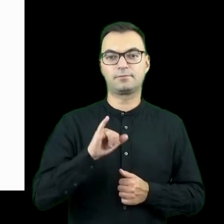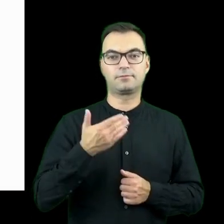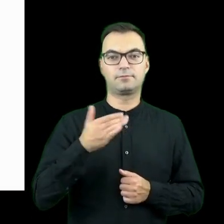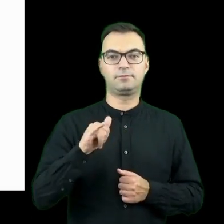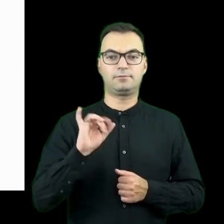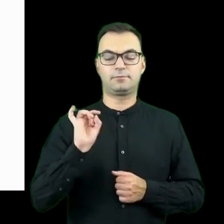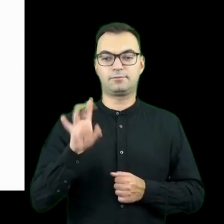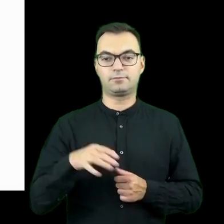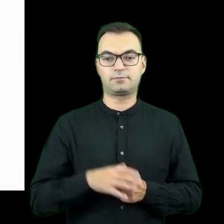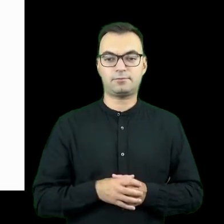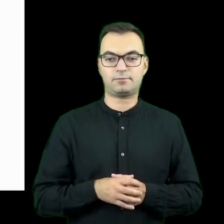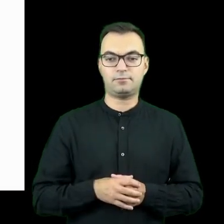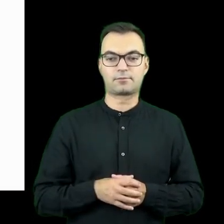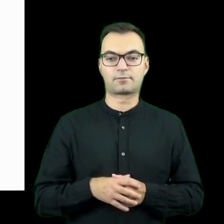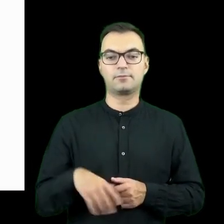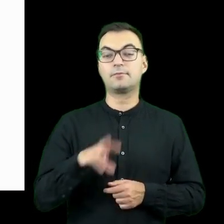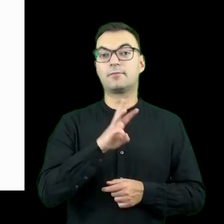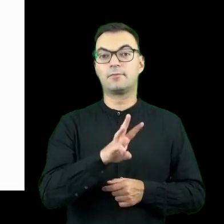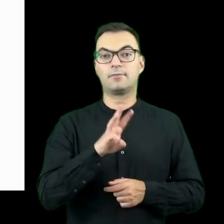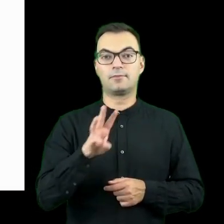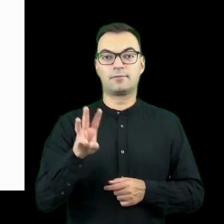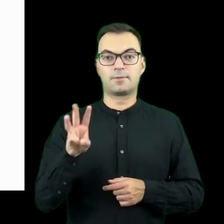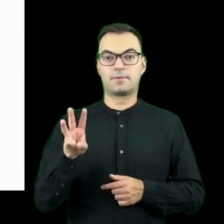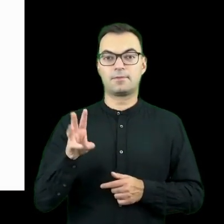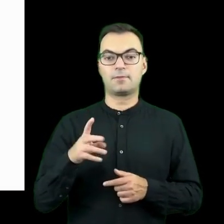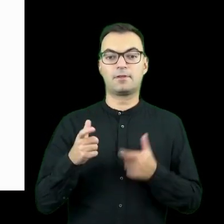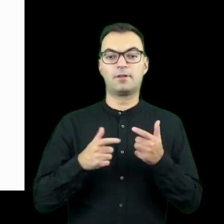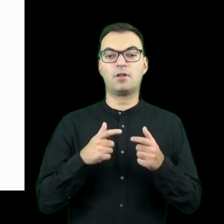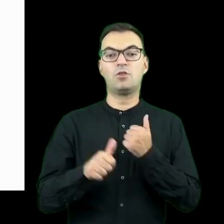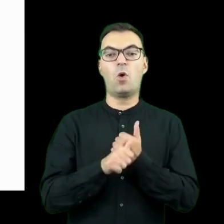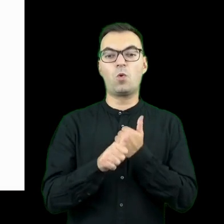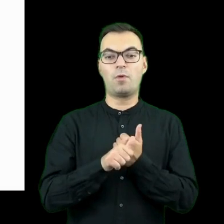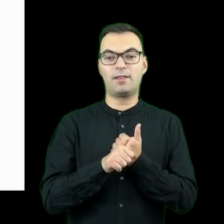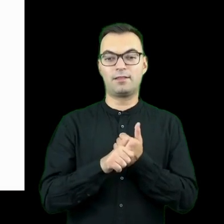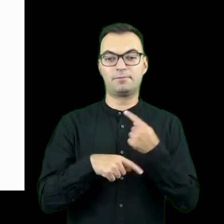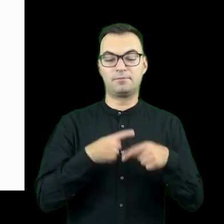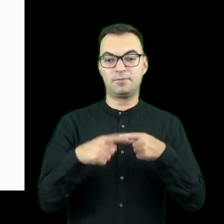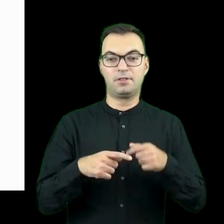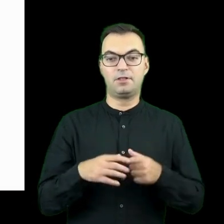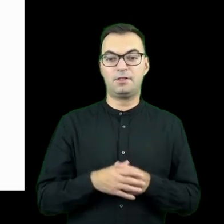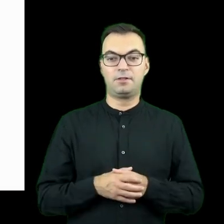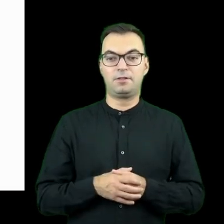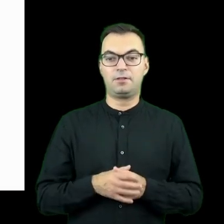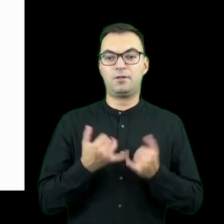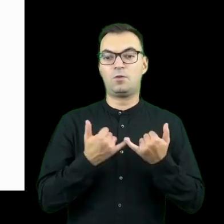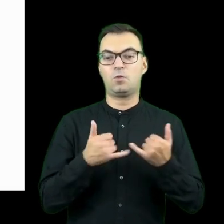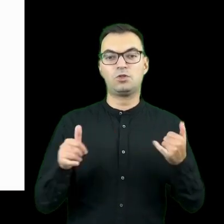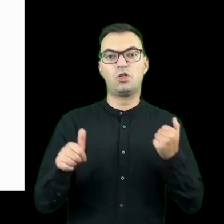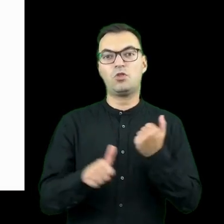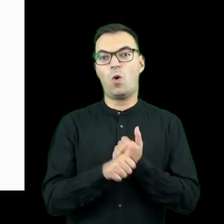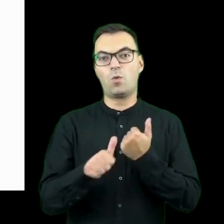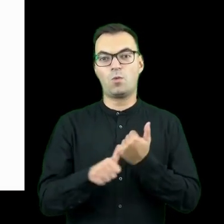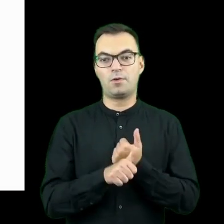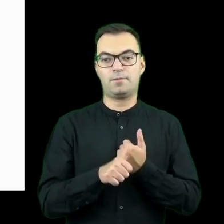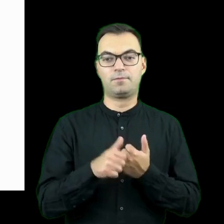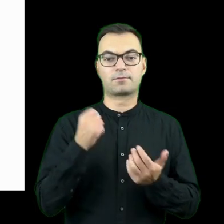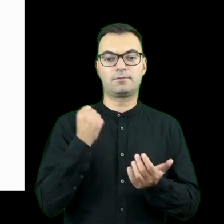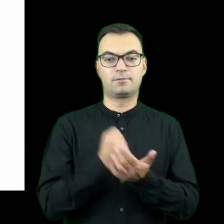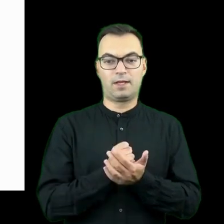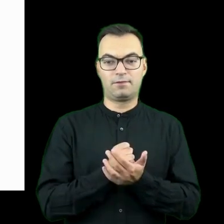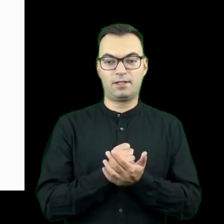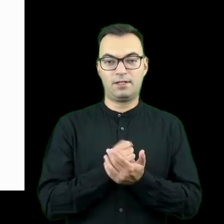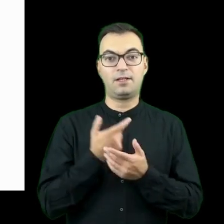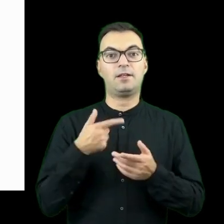i mig, czyli platforma z generatorem dokumentów i z różnymi formami dokumentów